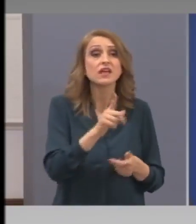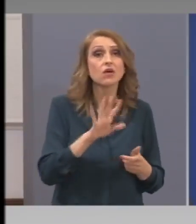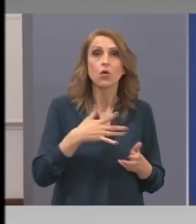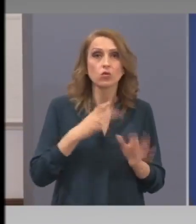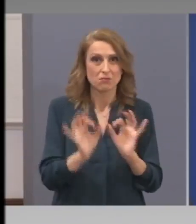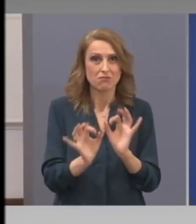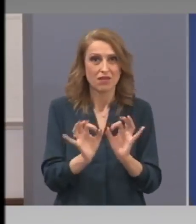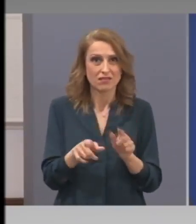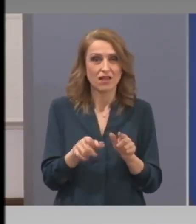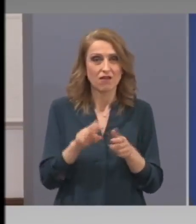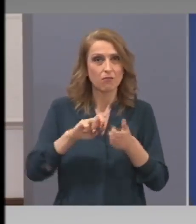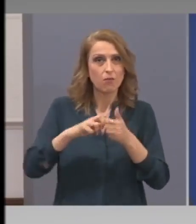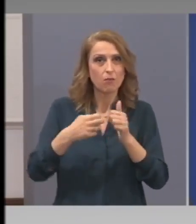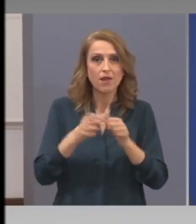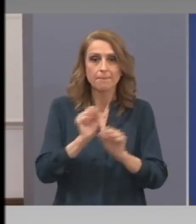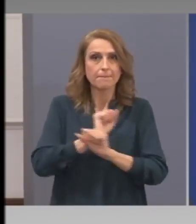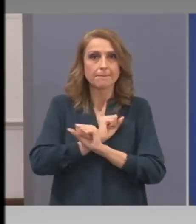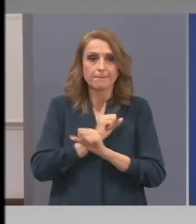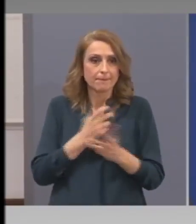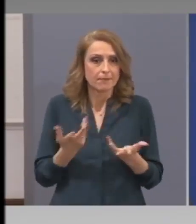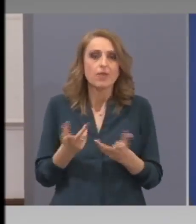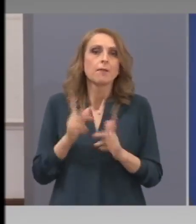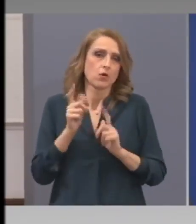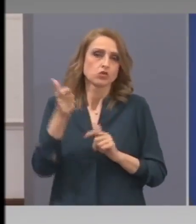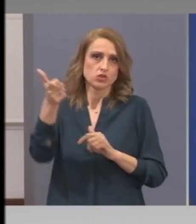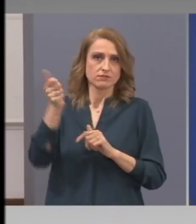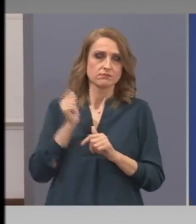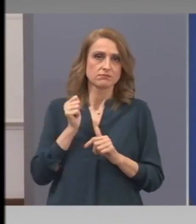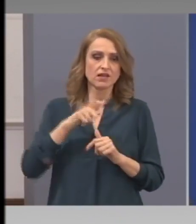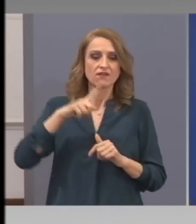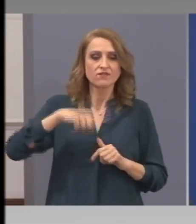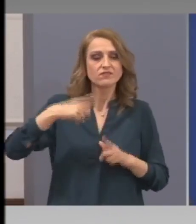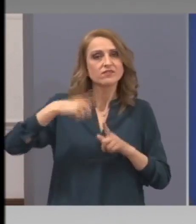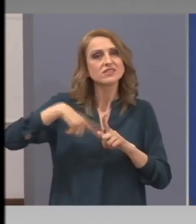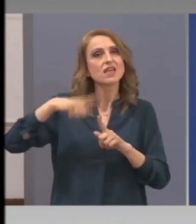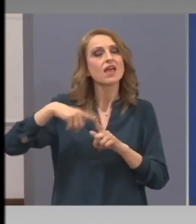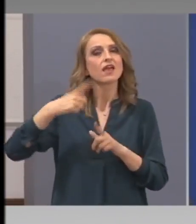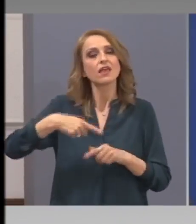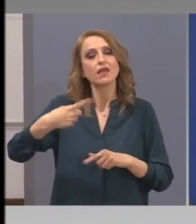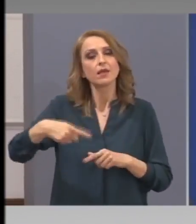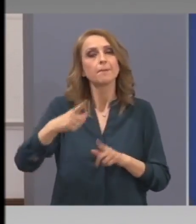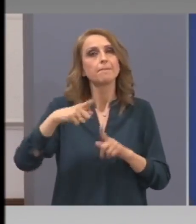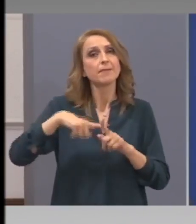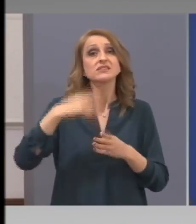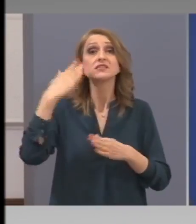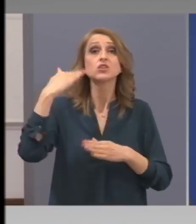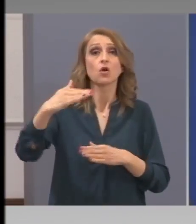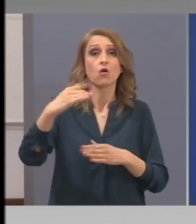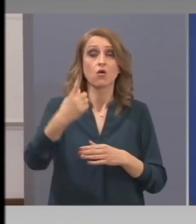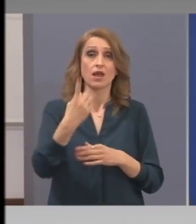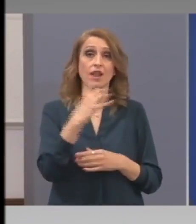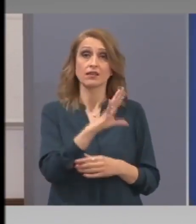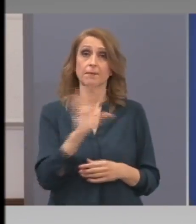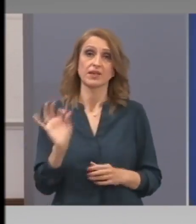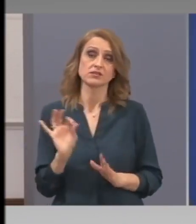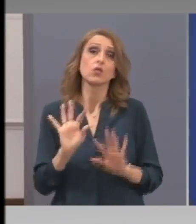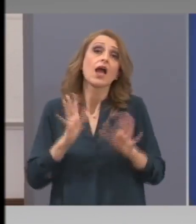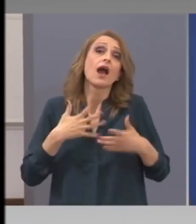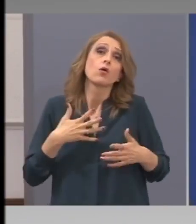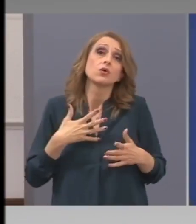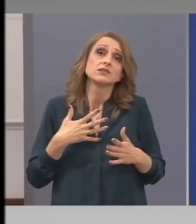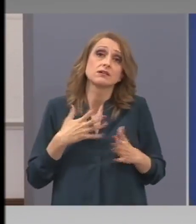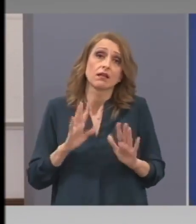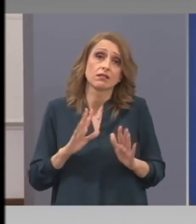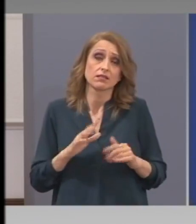временно от кризата да получи кредит за всеки месец до 1500. Разбира се, не ги задължаваме хората да